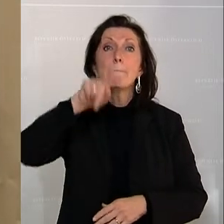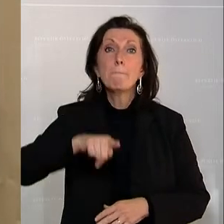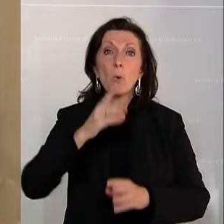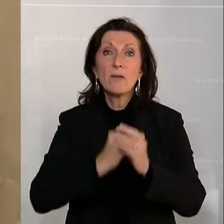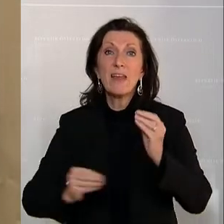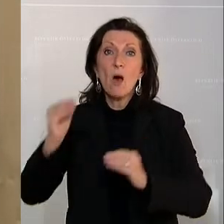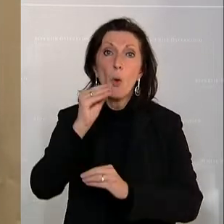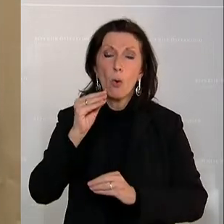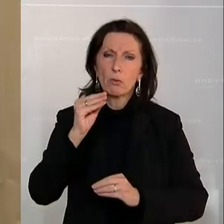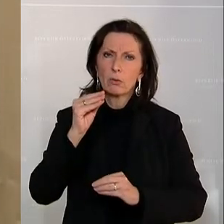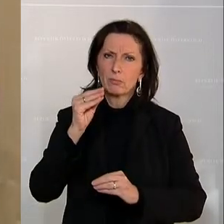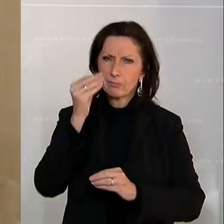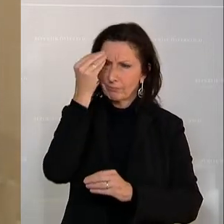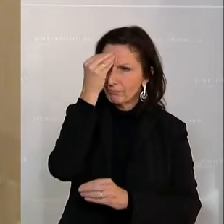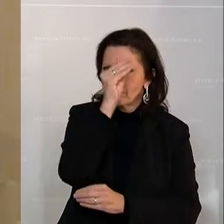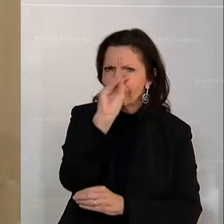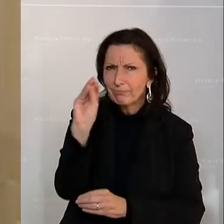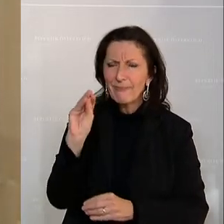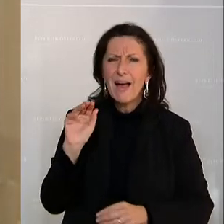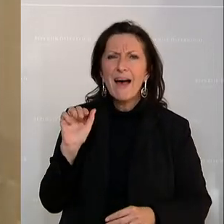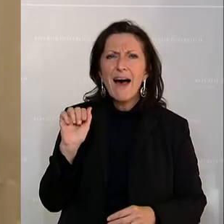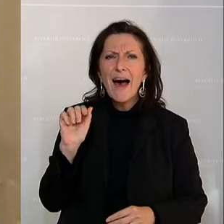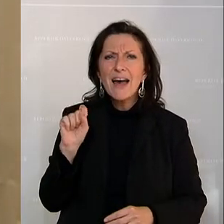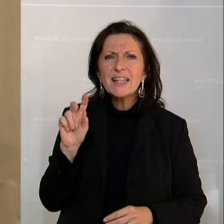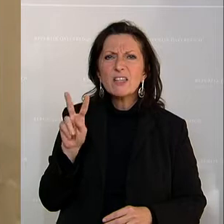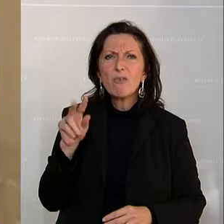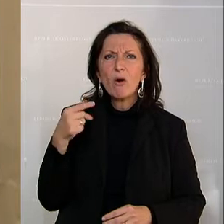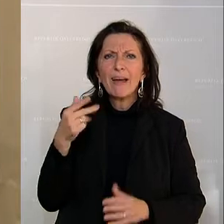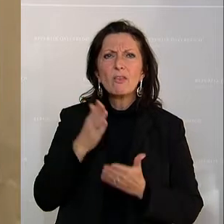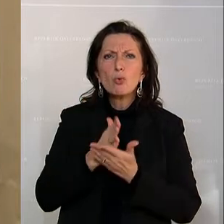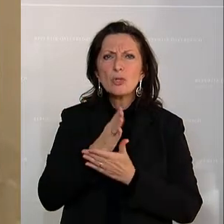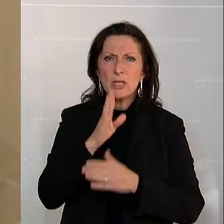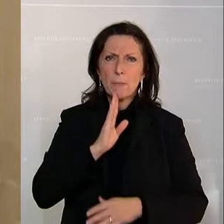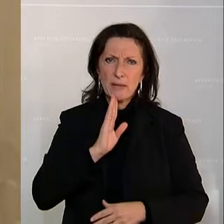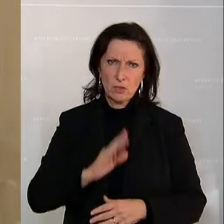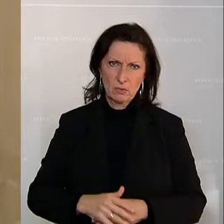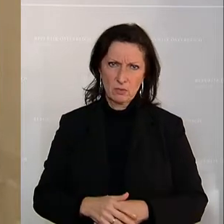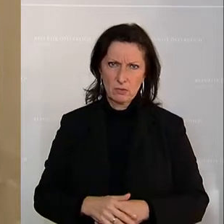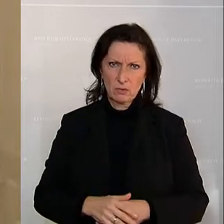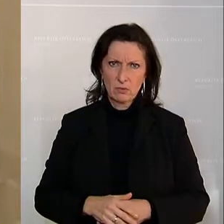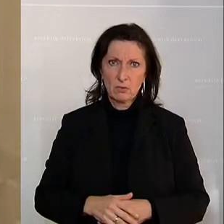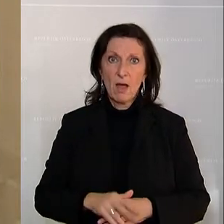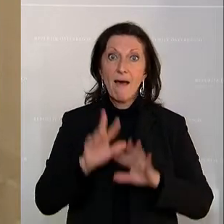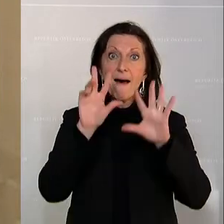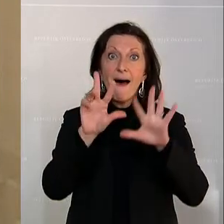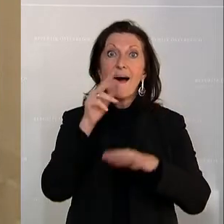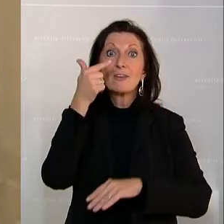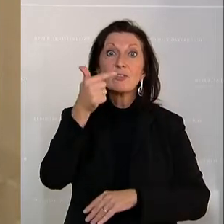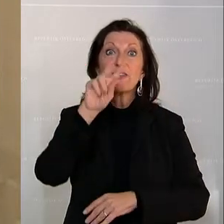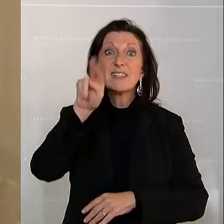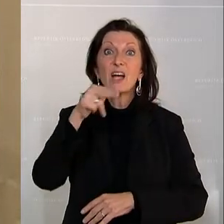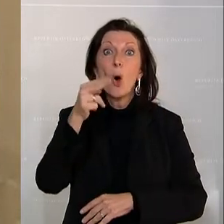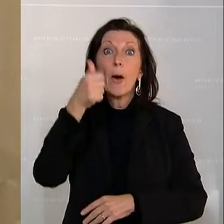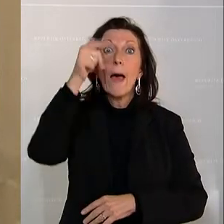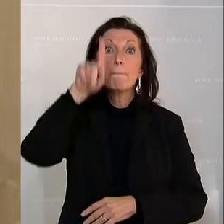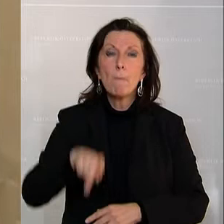Und ich erinnere Sie, die ASVG-Durchschnittspension beträgt 28 Euro pro Monat.